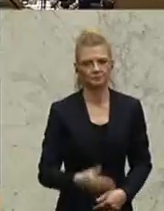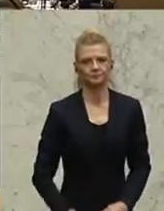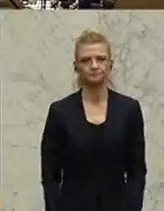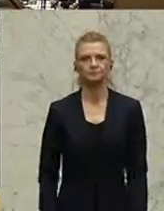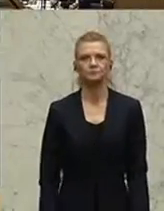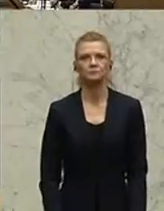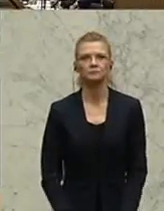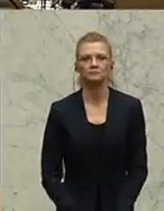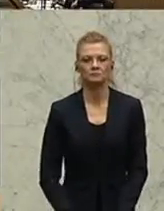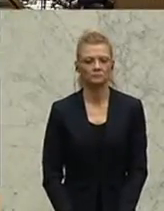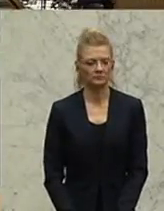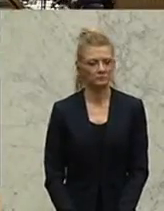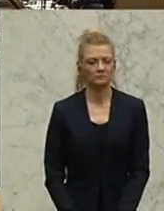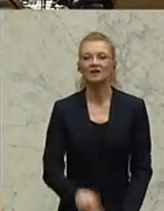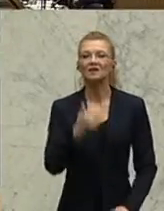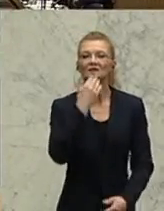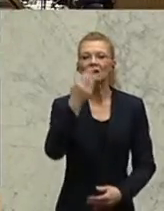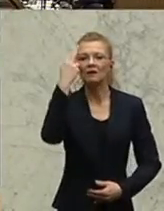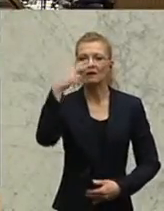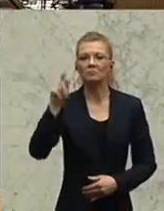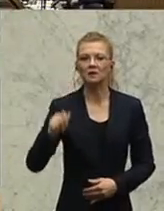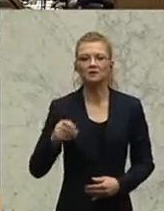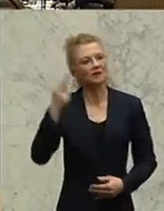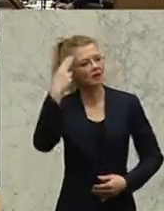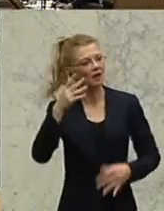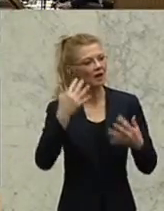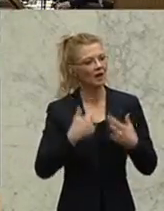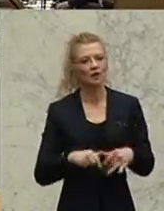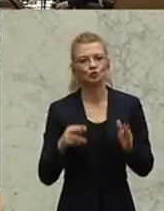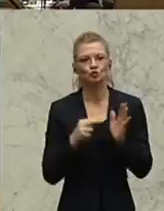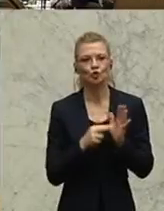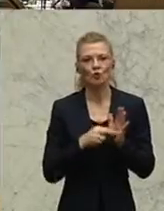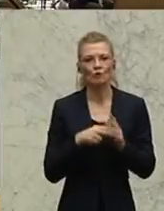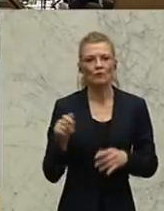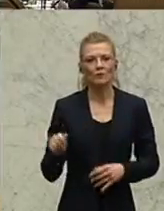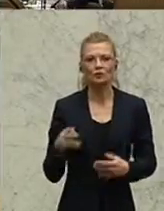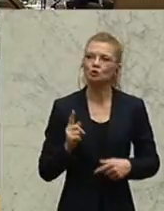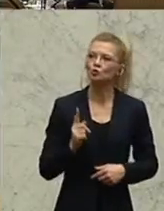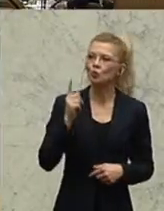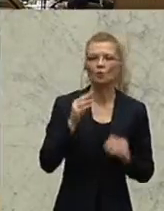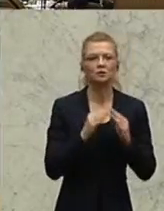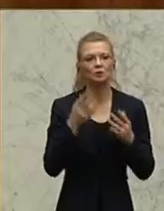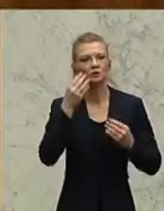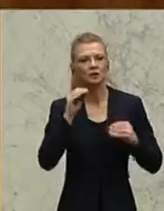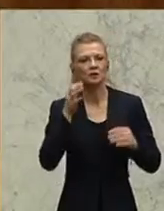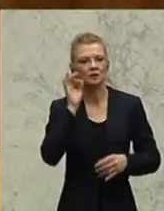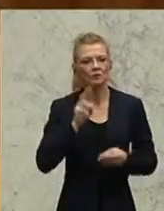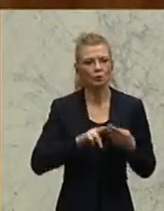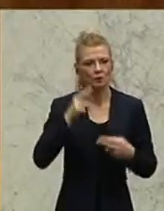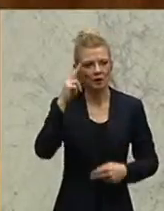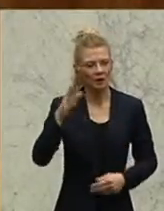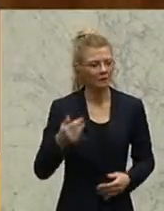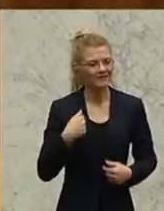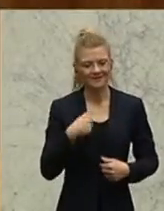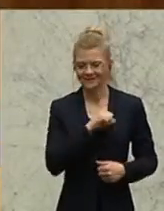Martina Schenk, Tim Stronach, ist die nächste Rednerin. Herr Rechnungshofpräsident, Herr Haus, sehr geehrte Damen und Herren. Ich